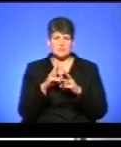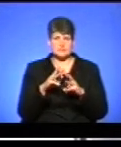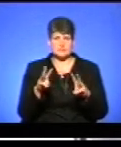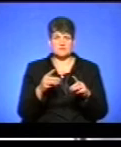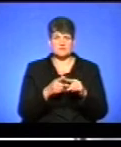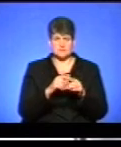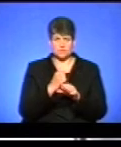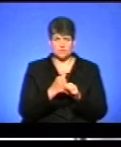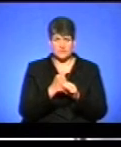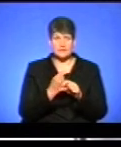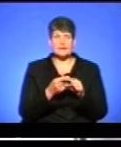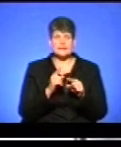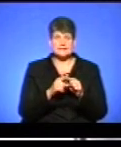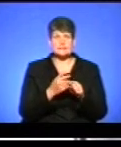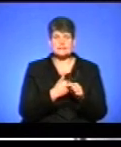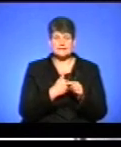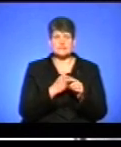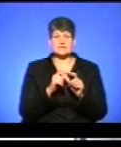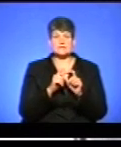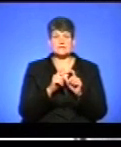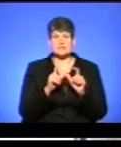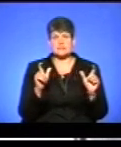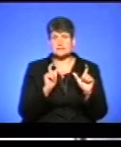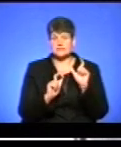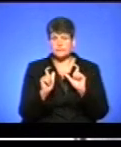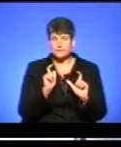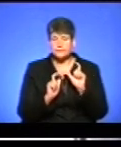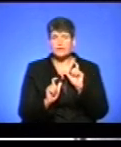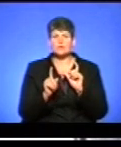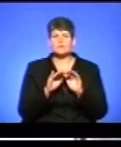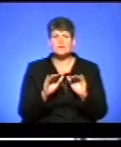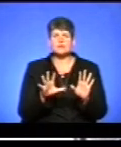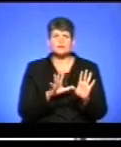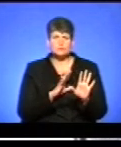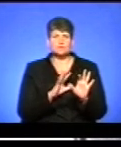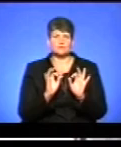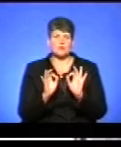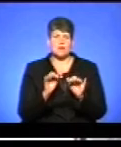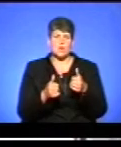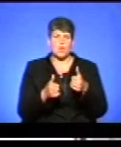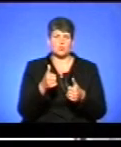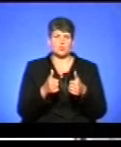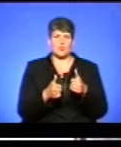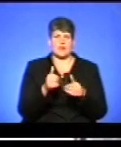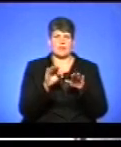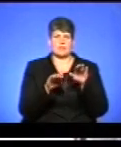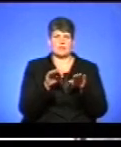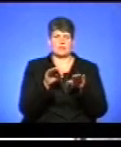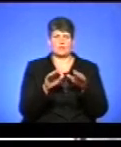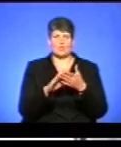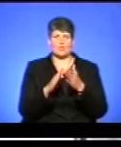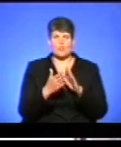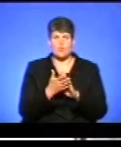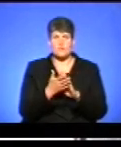ввести. І це саме з ініціативи закладів вищої освіти, щоб діти були більш-менш в одинакових конкурентних можливостях,